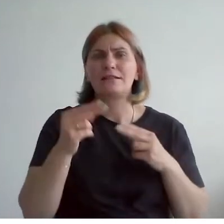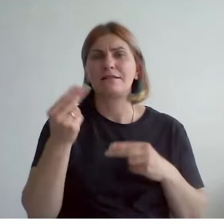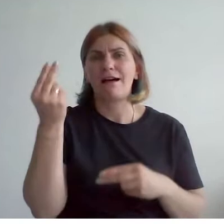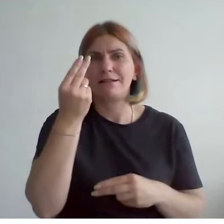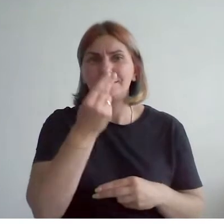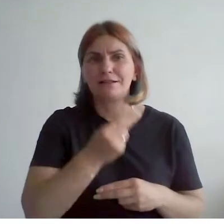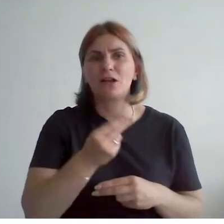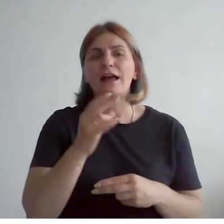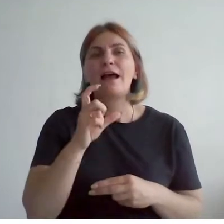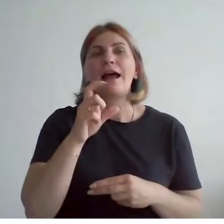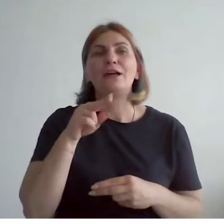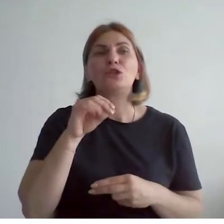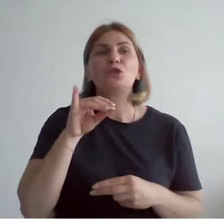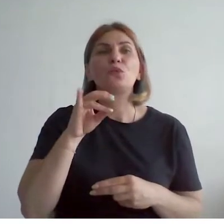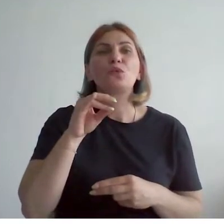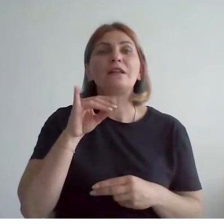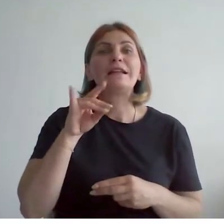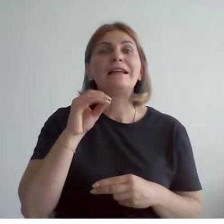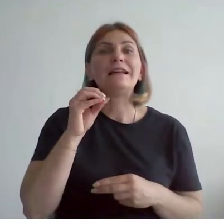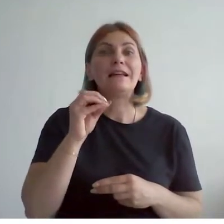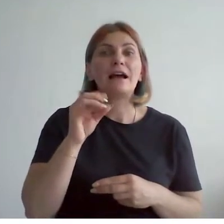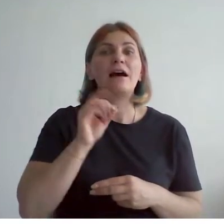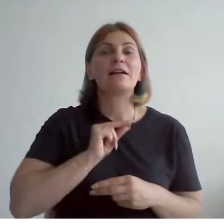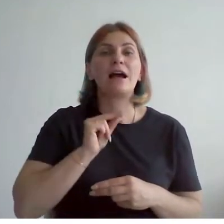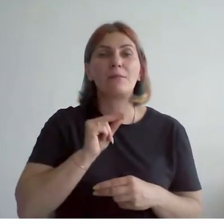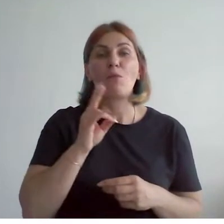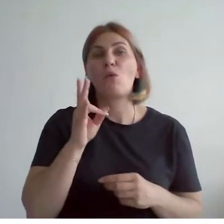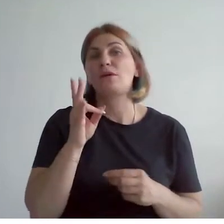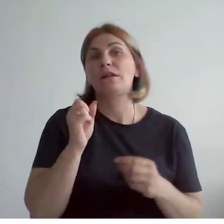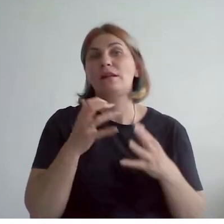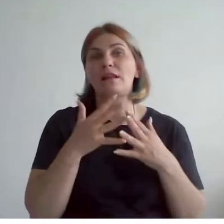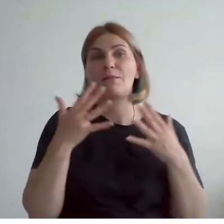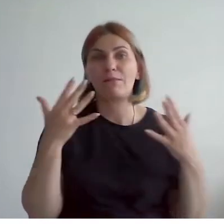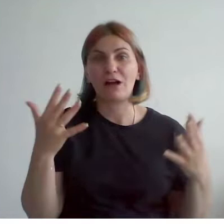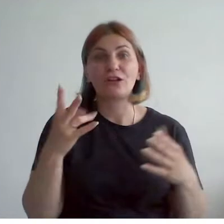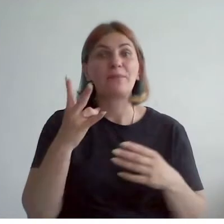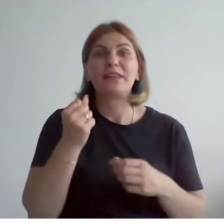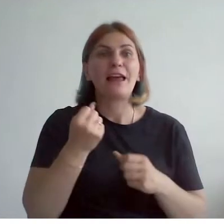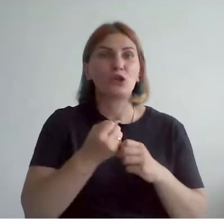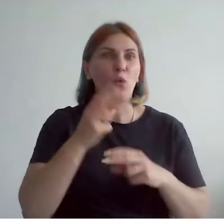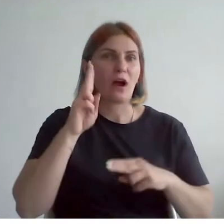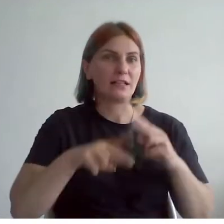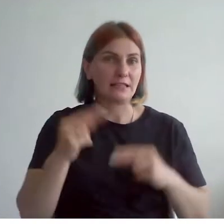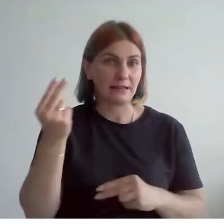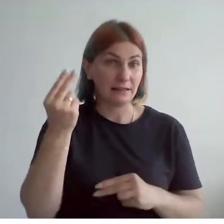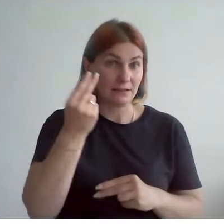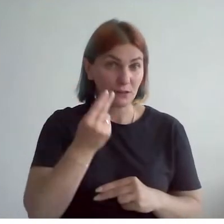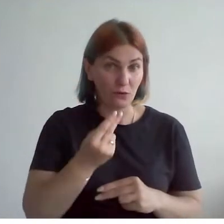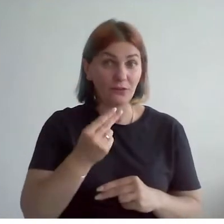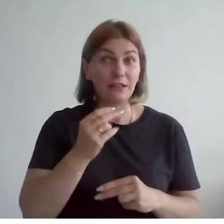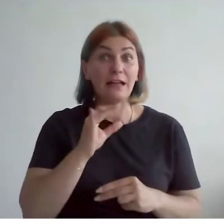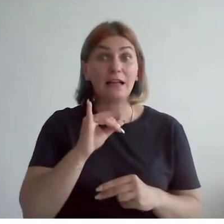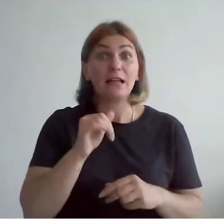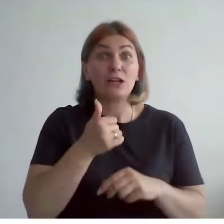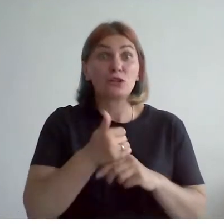Этюб – это такой набросок к большой картине, картина недоделанная. И, собственно говоря,